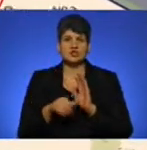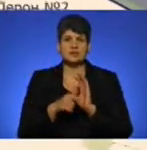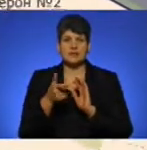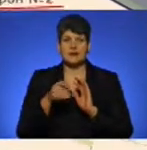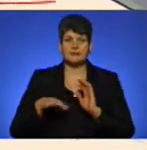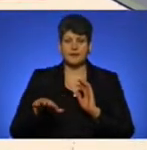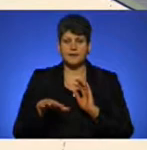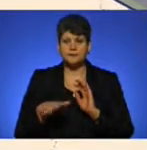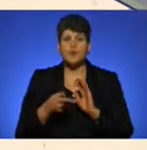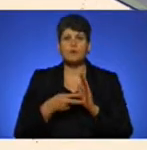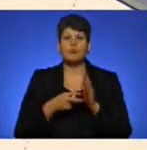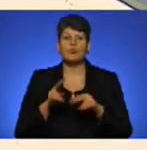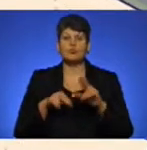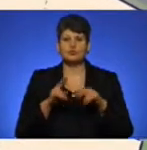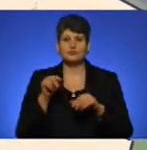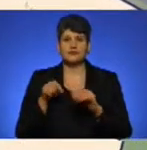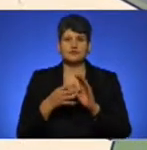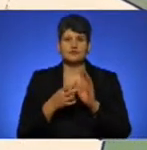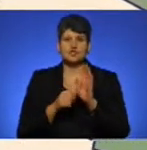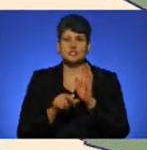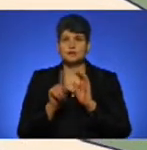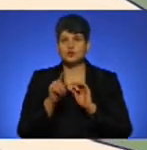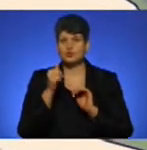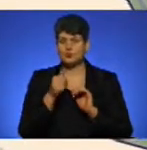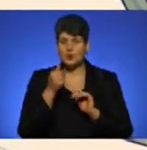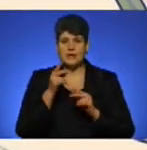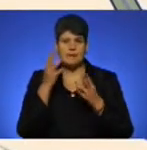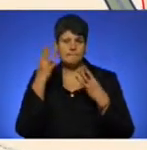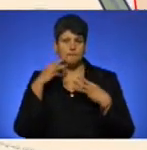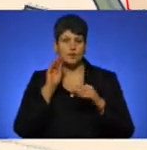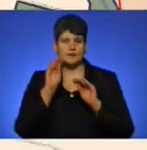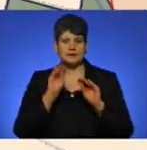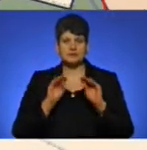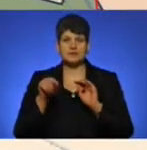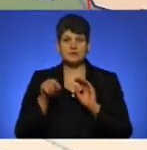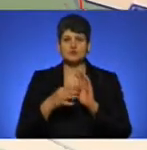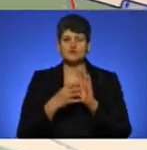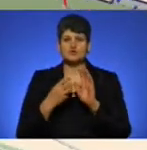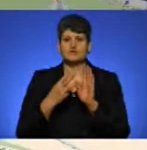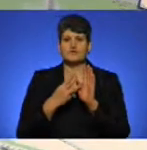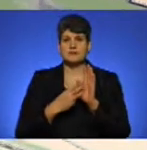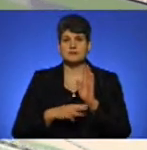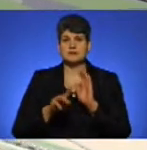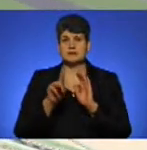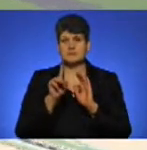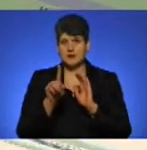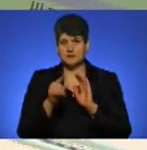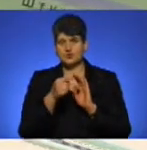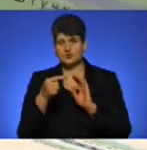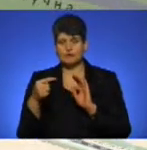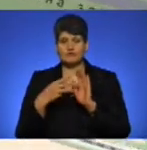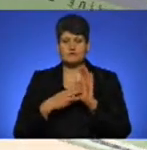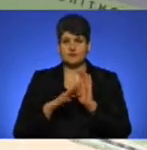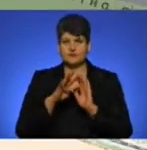Побудований у 1961 році та модернізований у 1981-1984